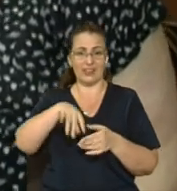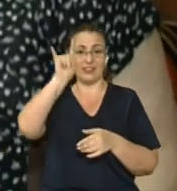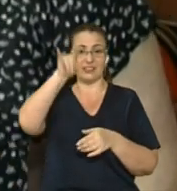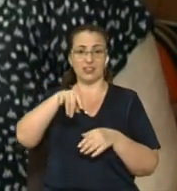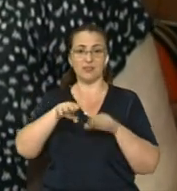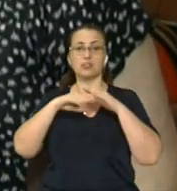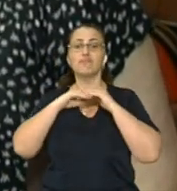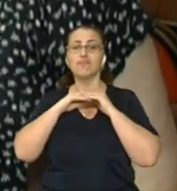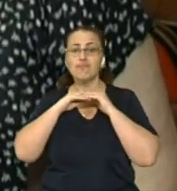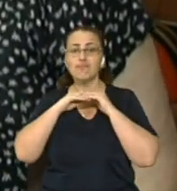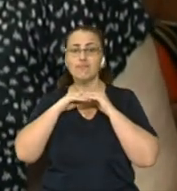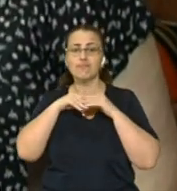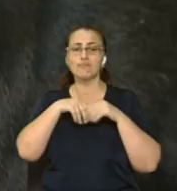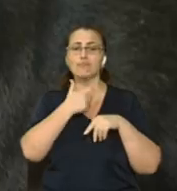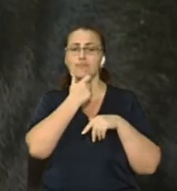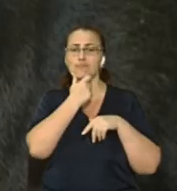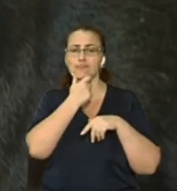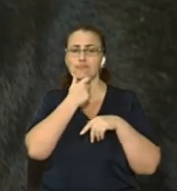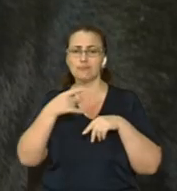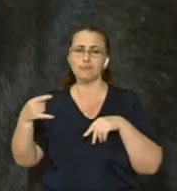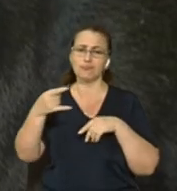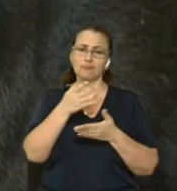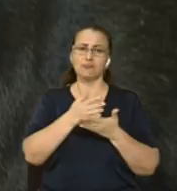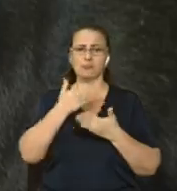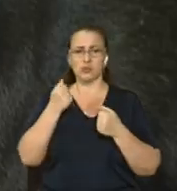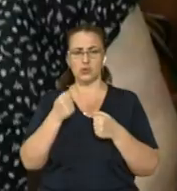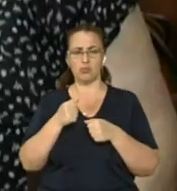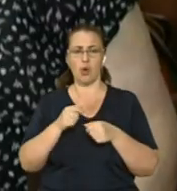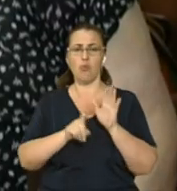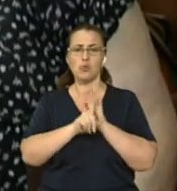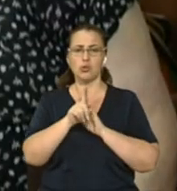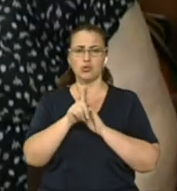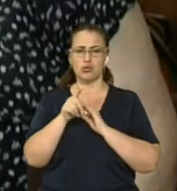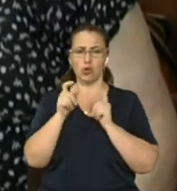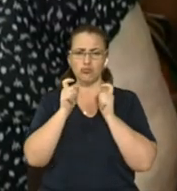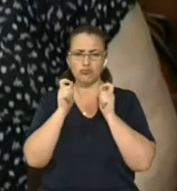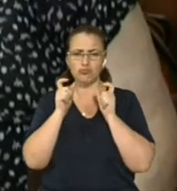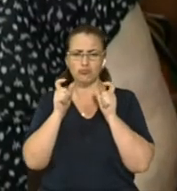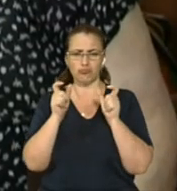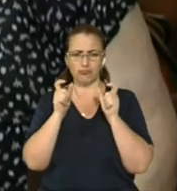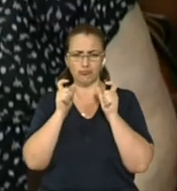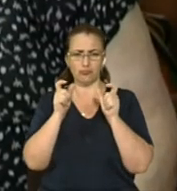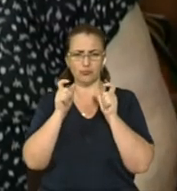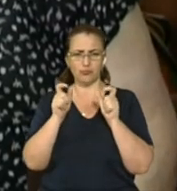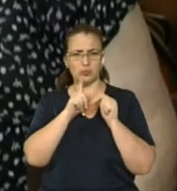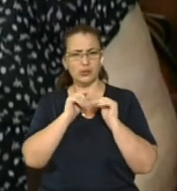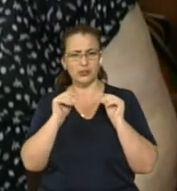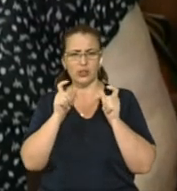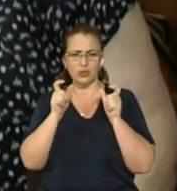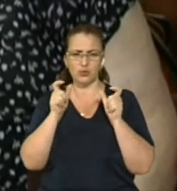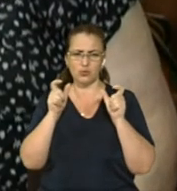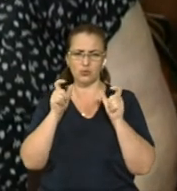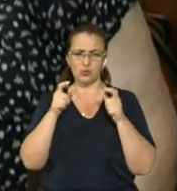і дивиться, заглядає, чи йде машина. Фред починає тихенько скімліти. І так тихенько, тихенько щось заводить,